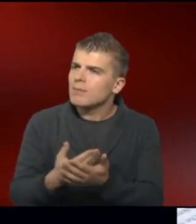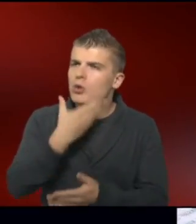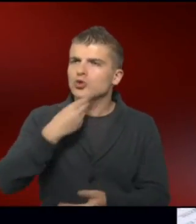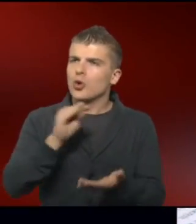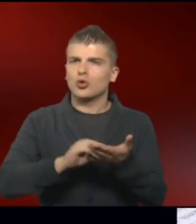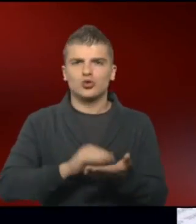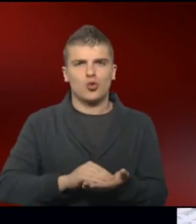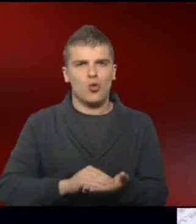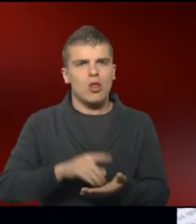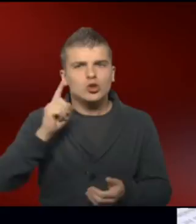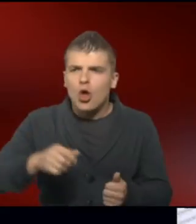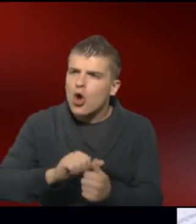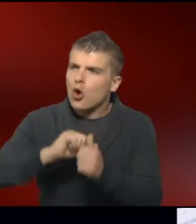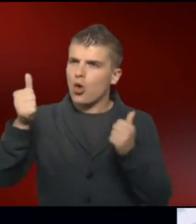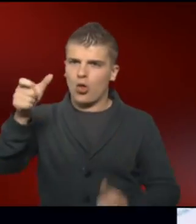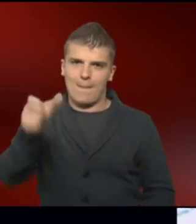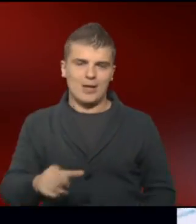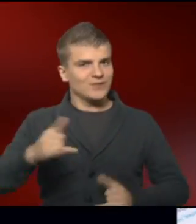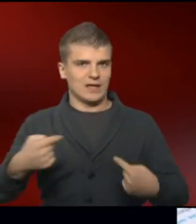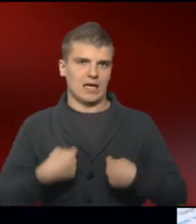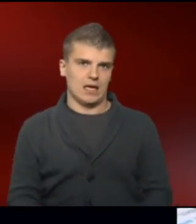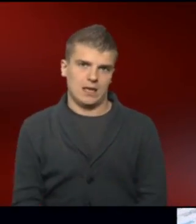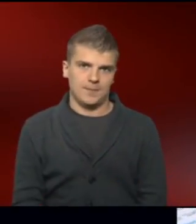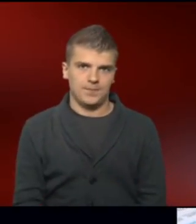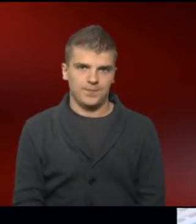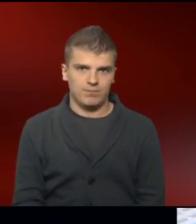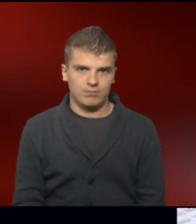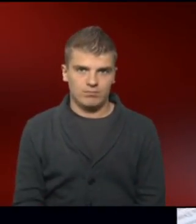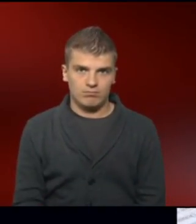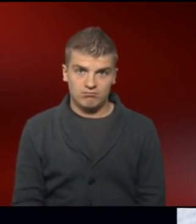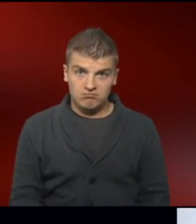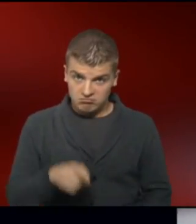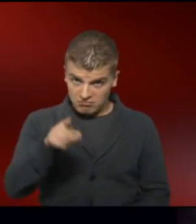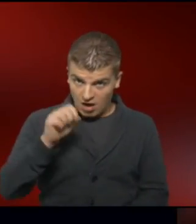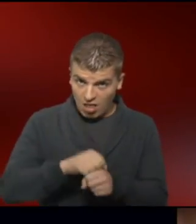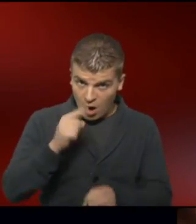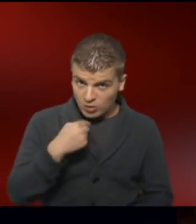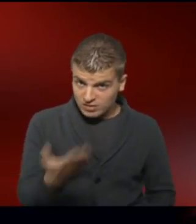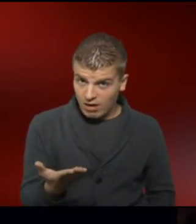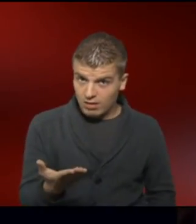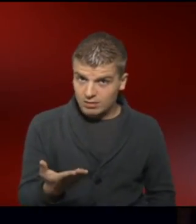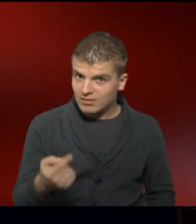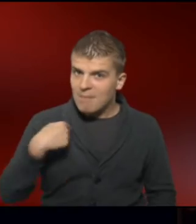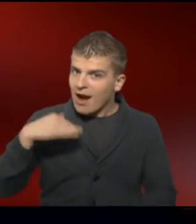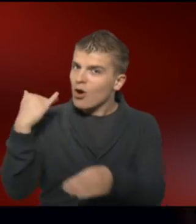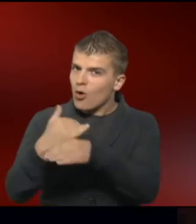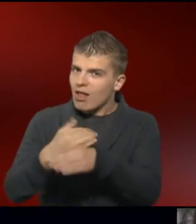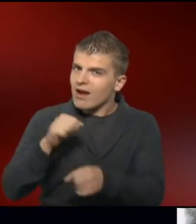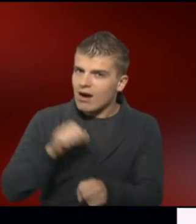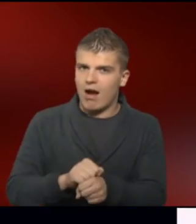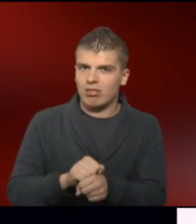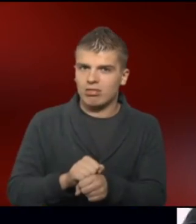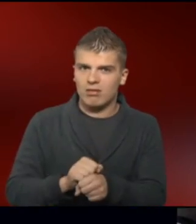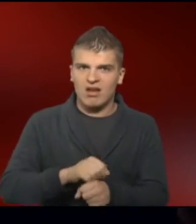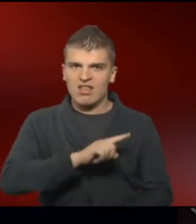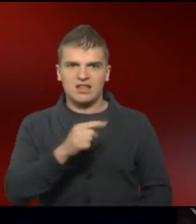ein glückliches Mensch werden, so wie ich. Würden Sie das auch sagen können? Das können meine Kollegen. Die halten sich